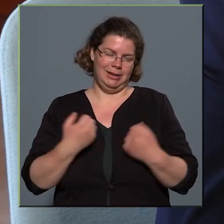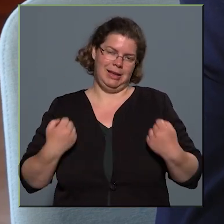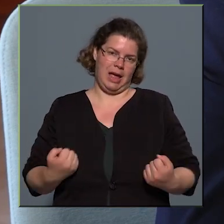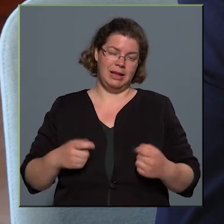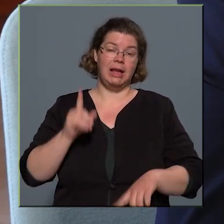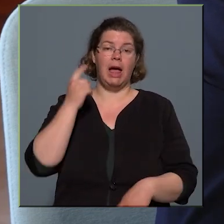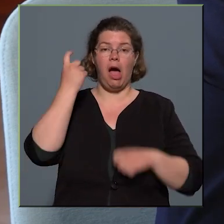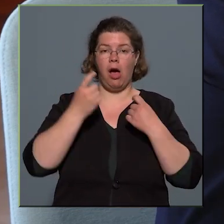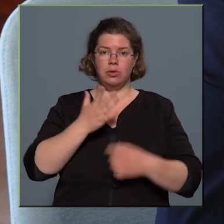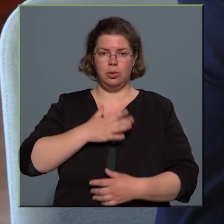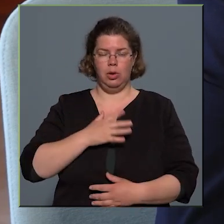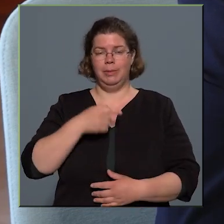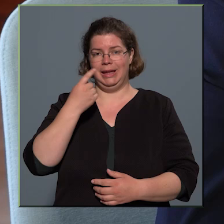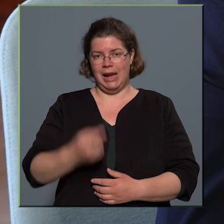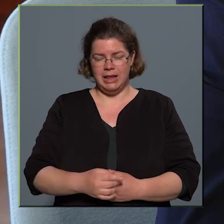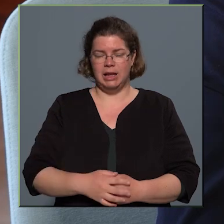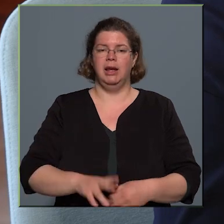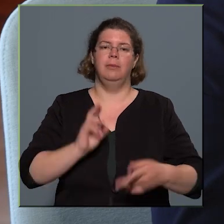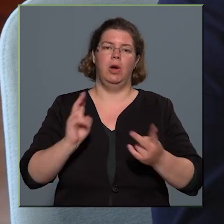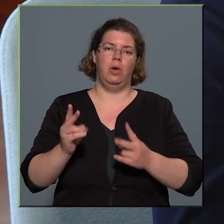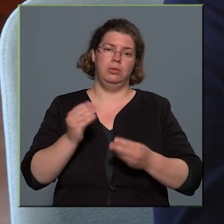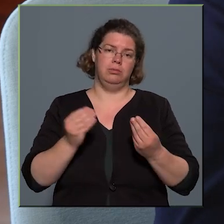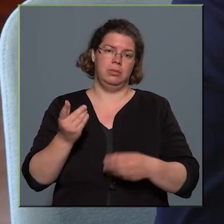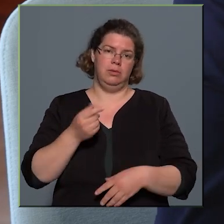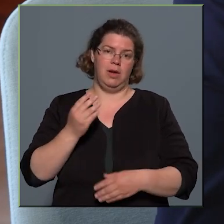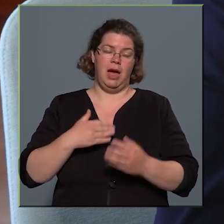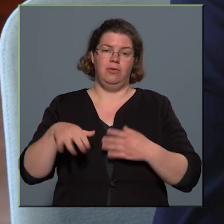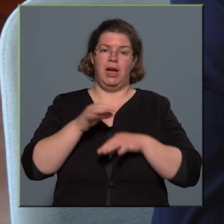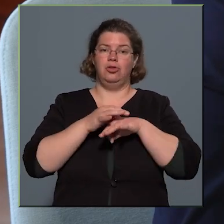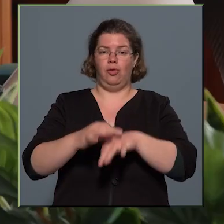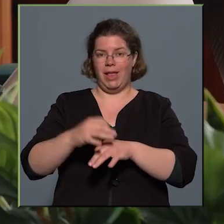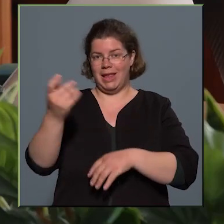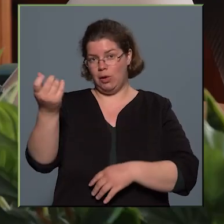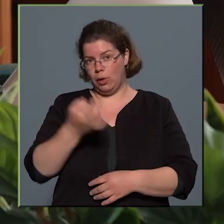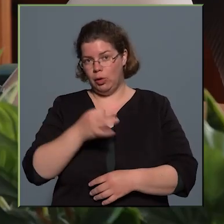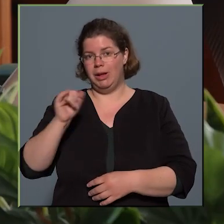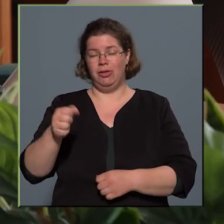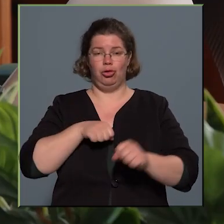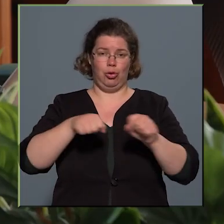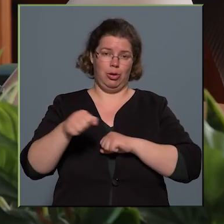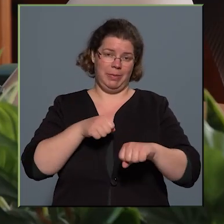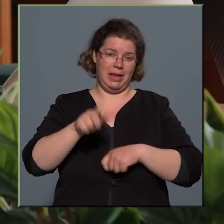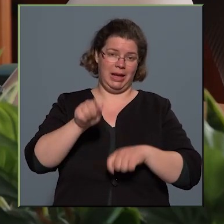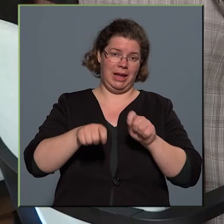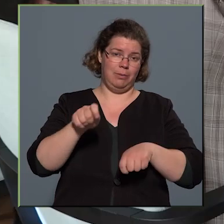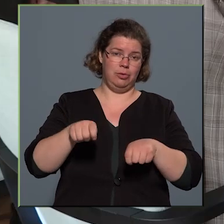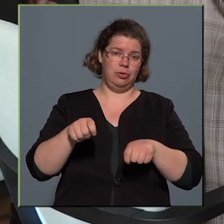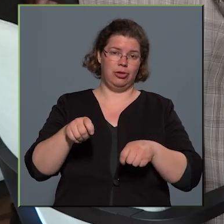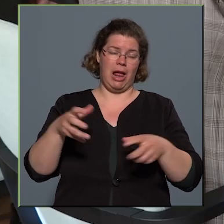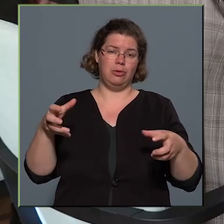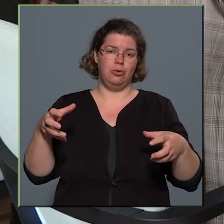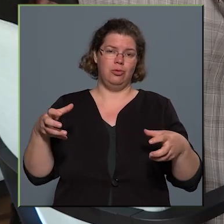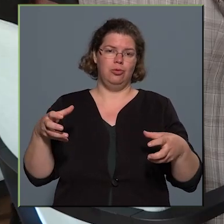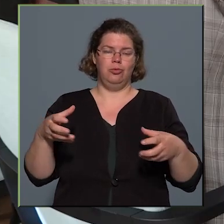ellenére én azt gondolom, hogy kijelenthetem, hogy mivel felsővezetőktől is, illetve hát kormányzat képviselőt, több testületi